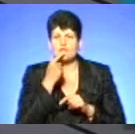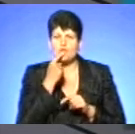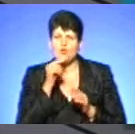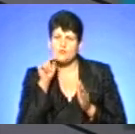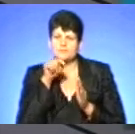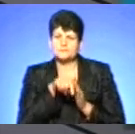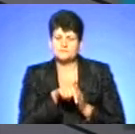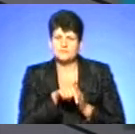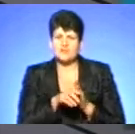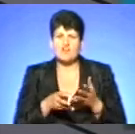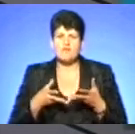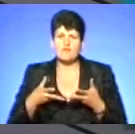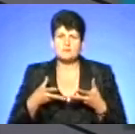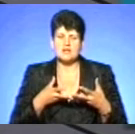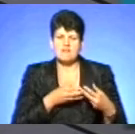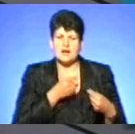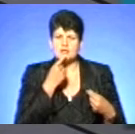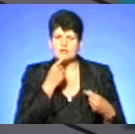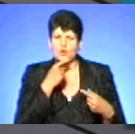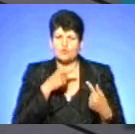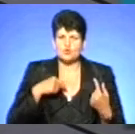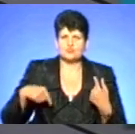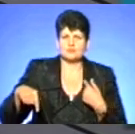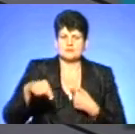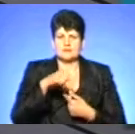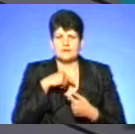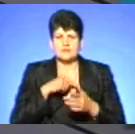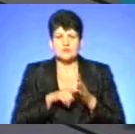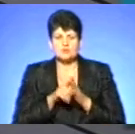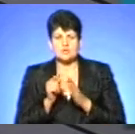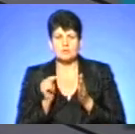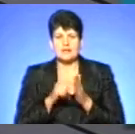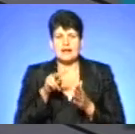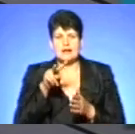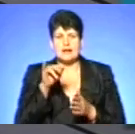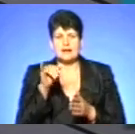лімфою в кров, вона руйнує кровоносну систему, відбуваються набряки,